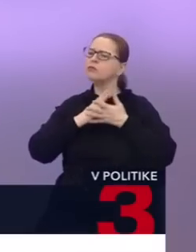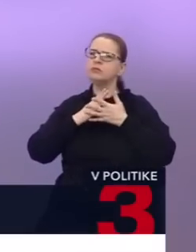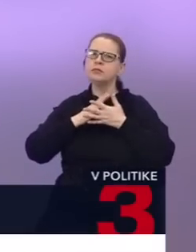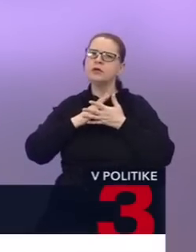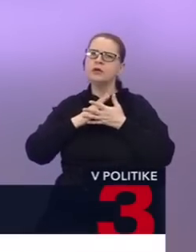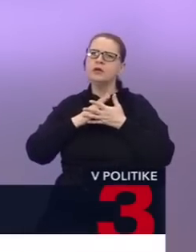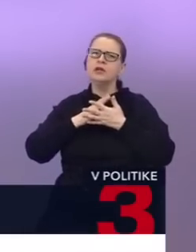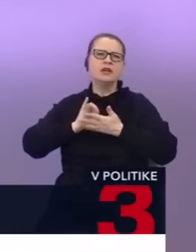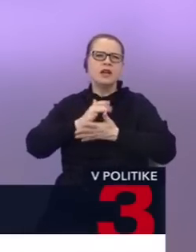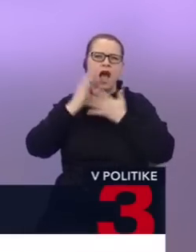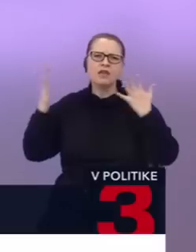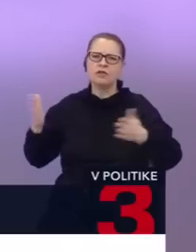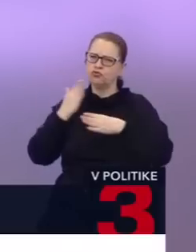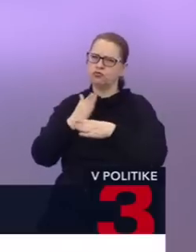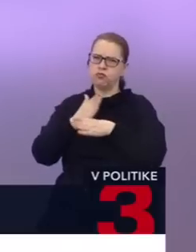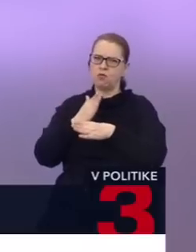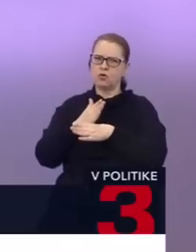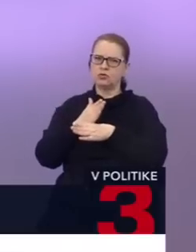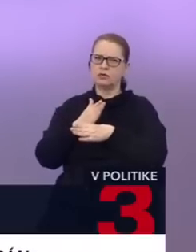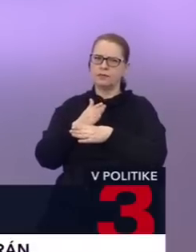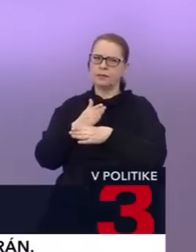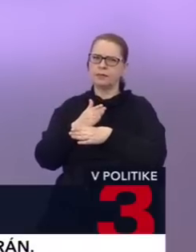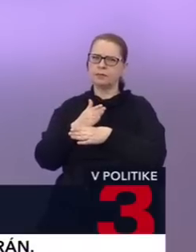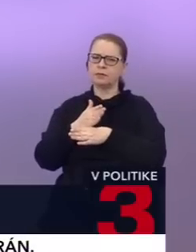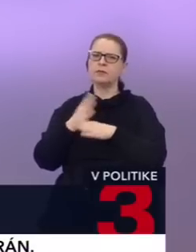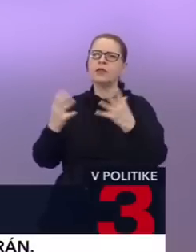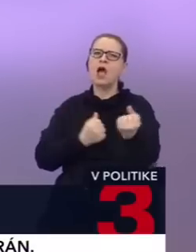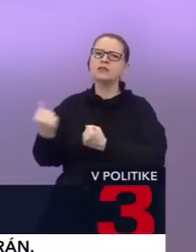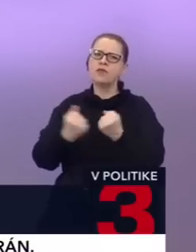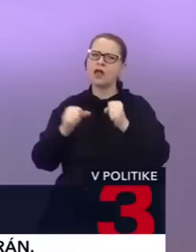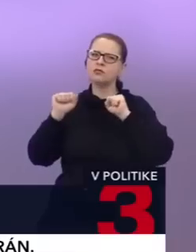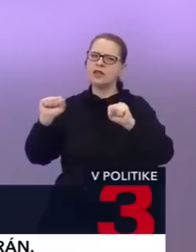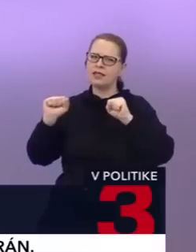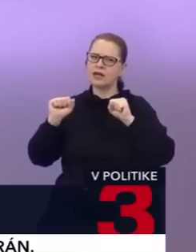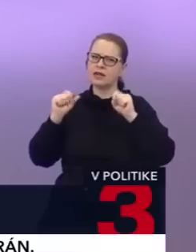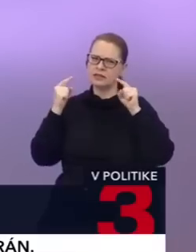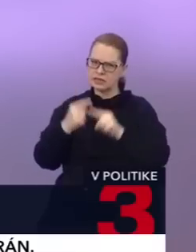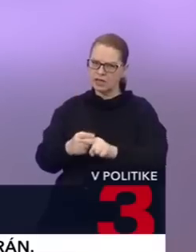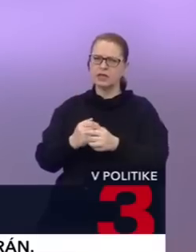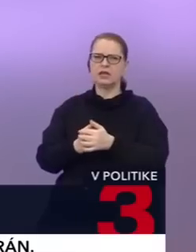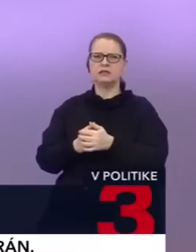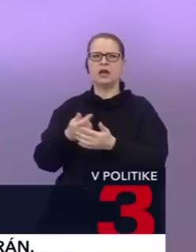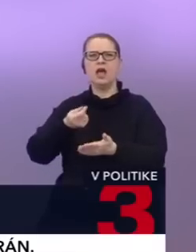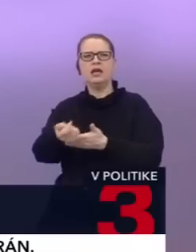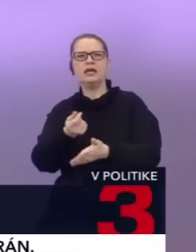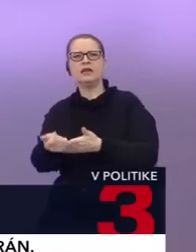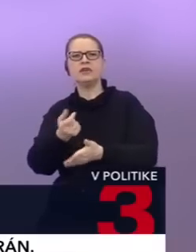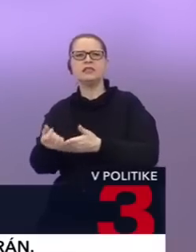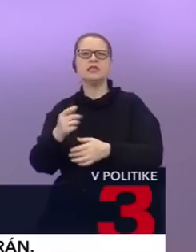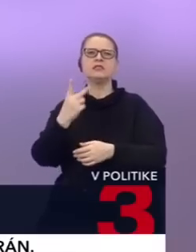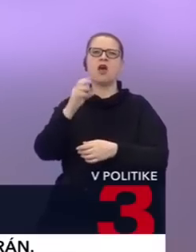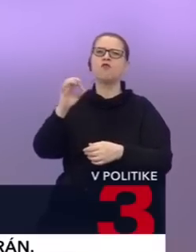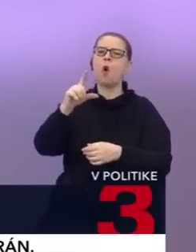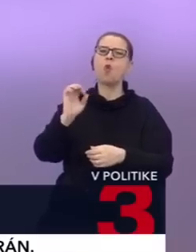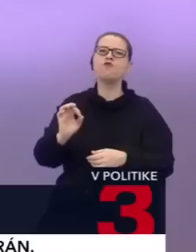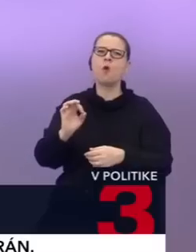historicky bezprecedentnú, najväčšiu pomoc na zvládnutie energetické krízy. A mohol by som menovať investícia Volva na východ.